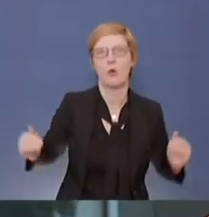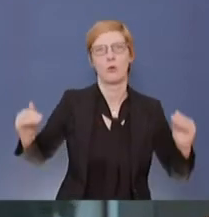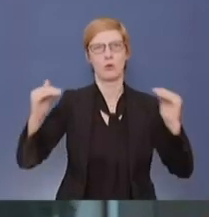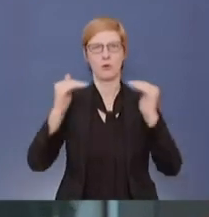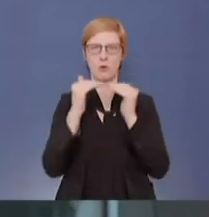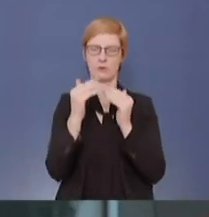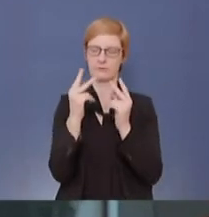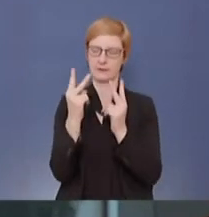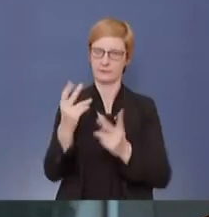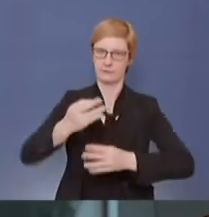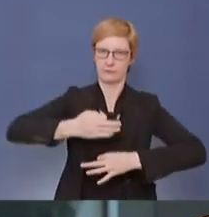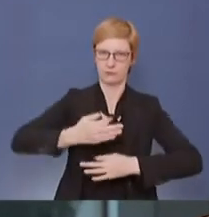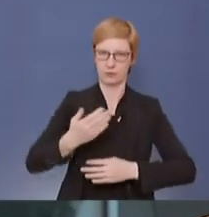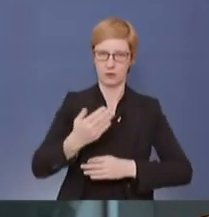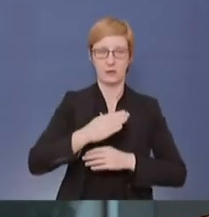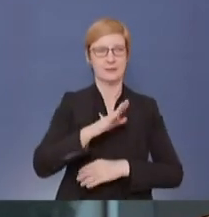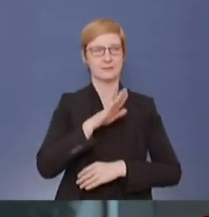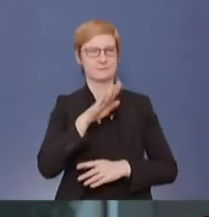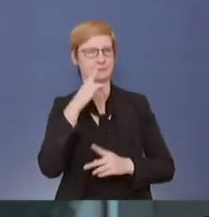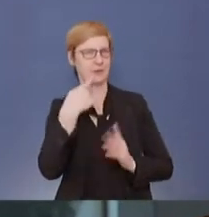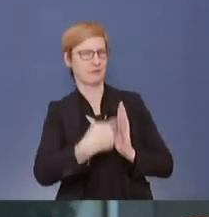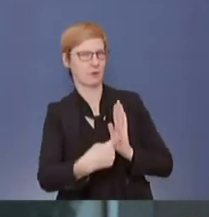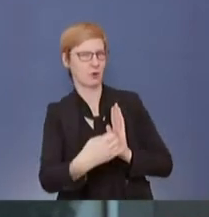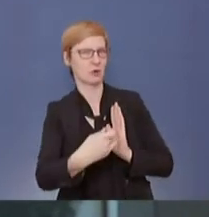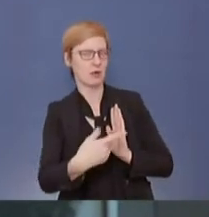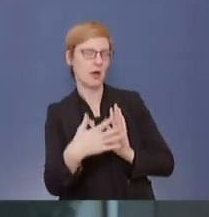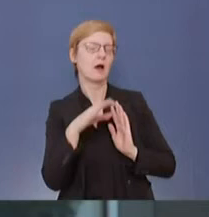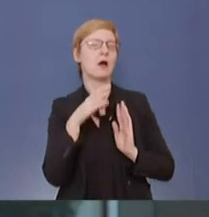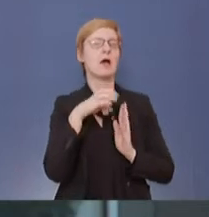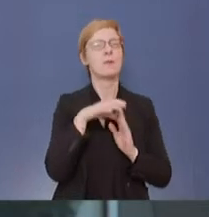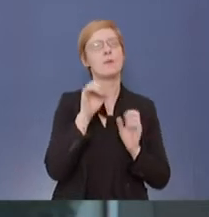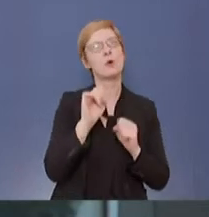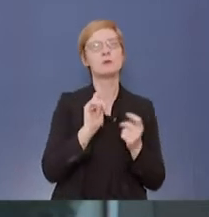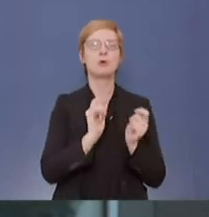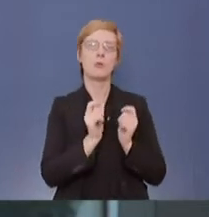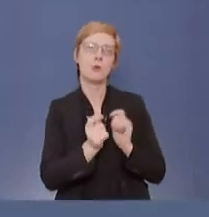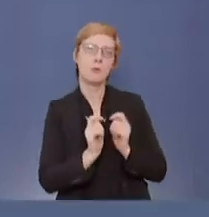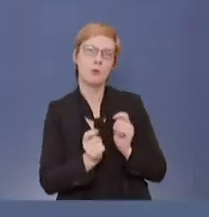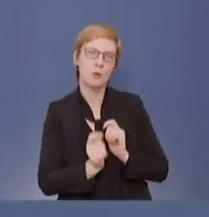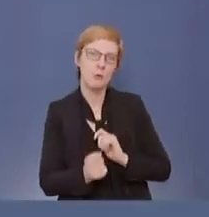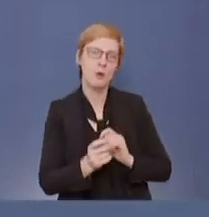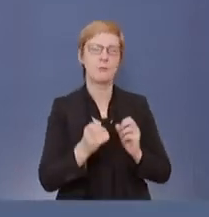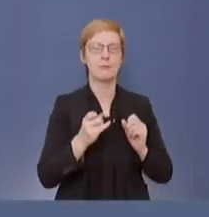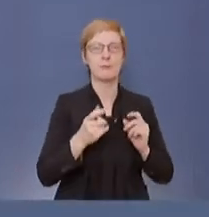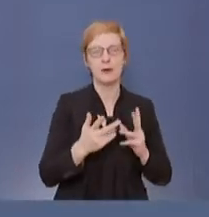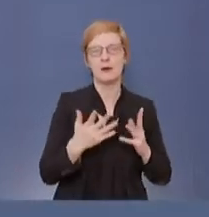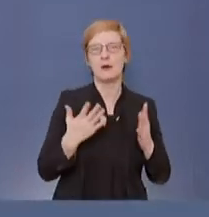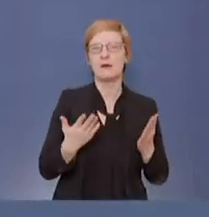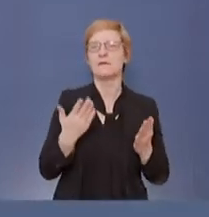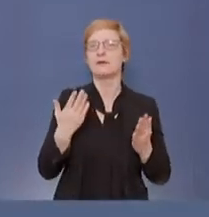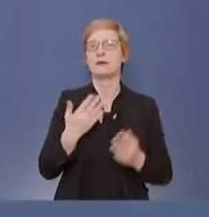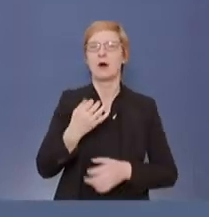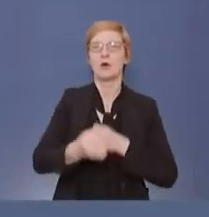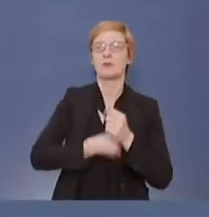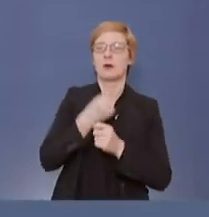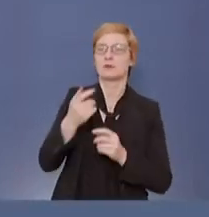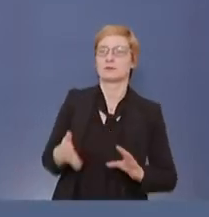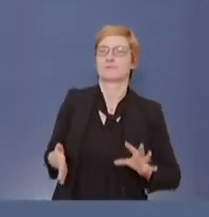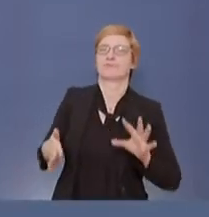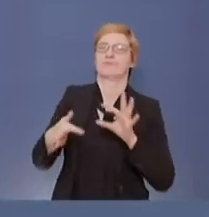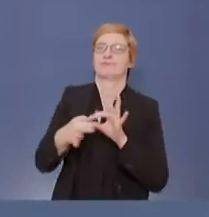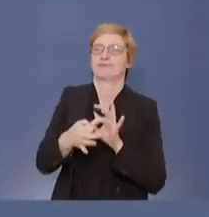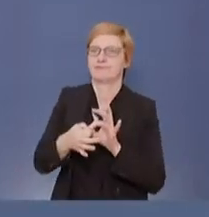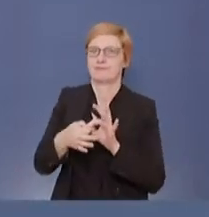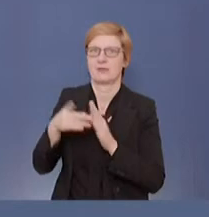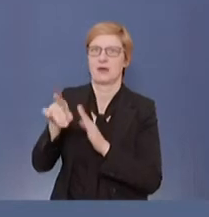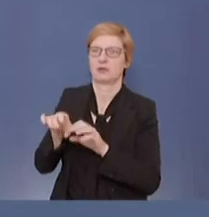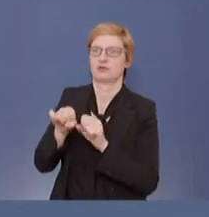die auch so ein bisschen hinter Ihrer Frage stehen, was man alles an der App noch verändern könnte, stoßen sich ja nicht nur an Fragen des Datenschutzes, sondern